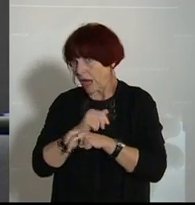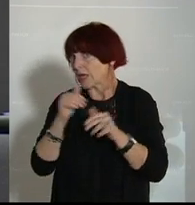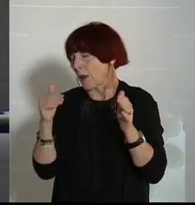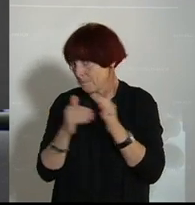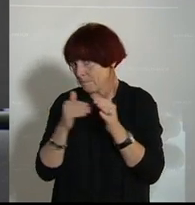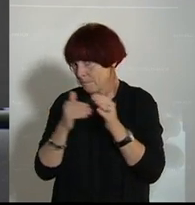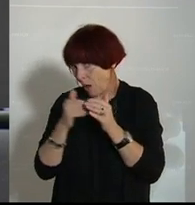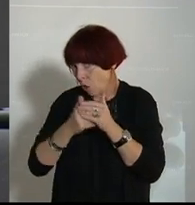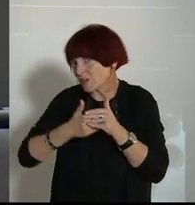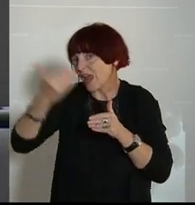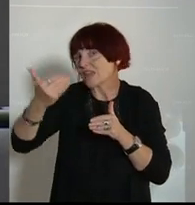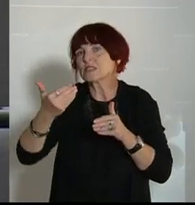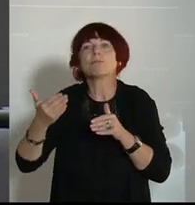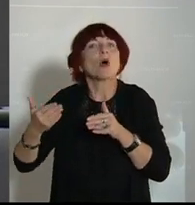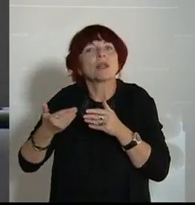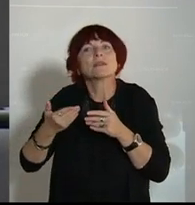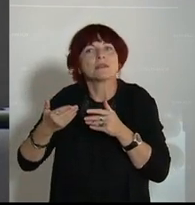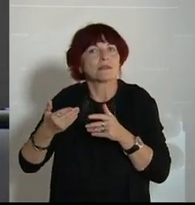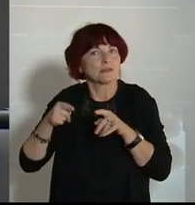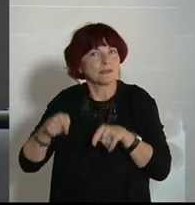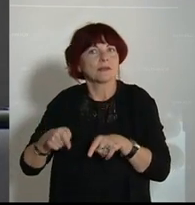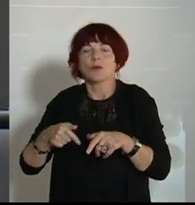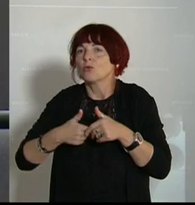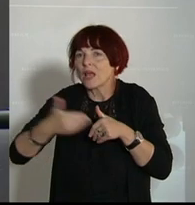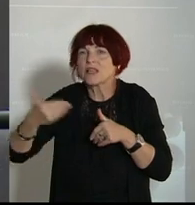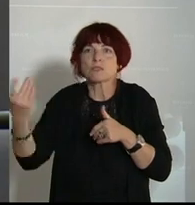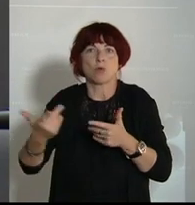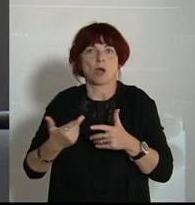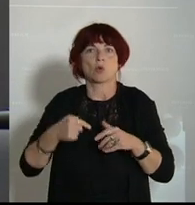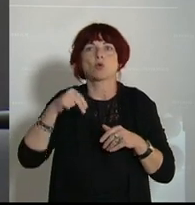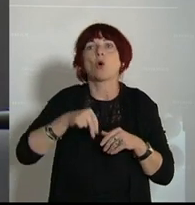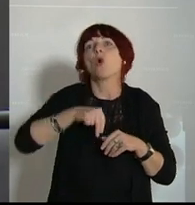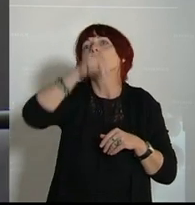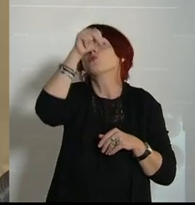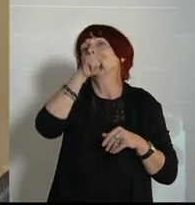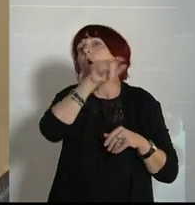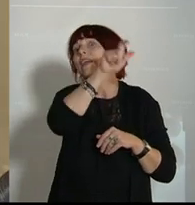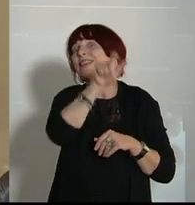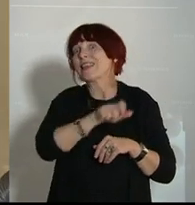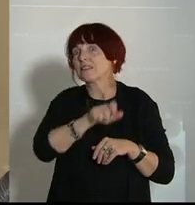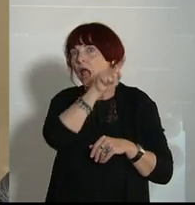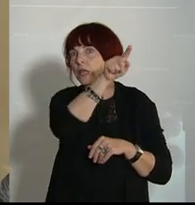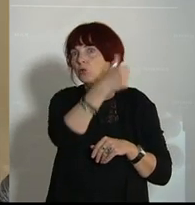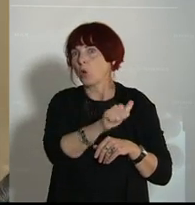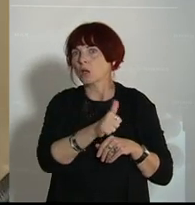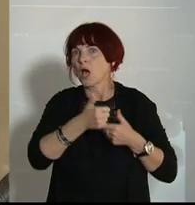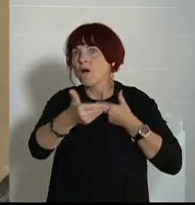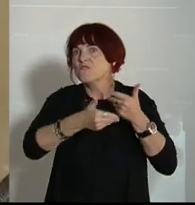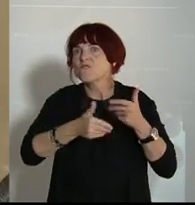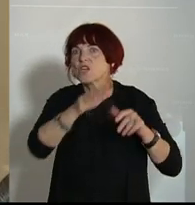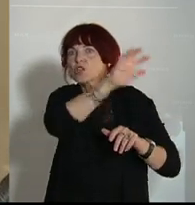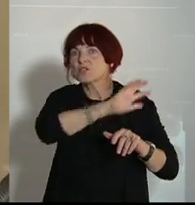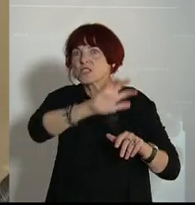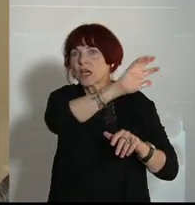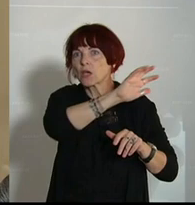international vernetztes Land, wo übrigens Italien und der Norden Italien, eine vitale Wirtschaftsregion im Übrigen, der